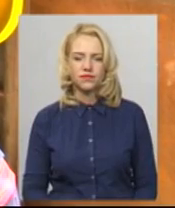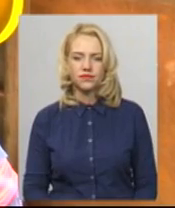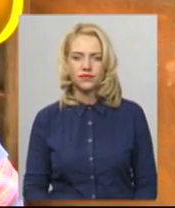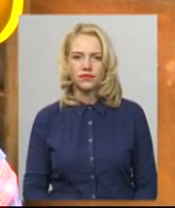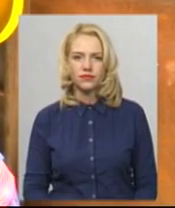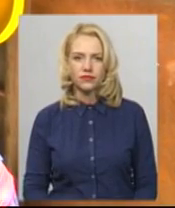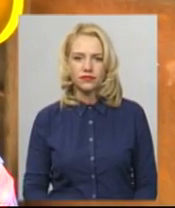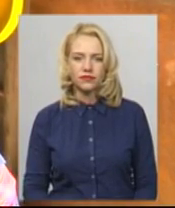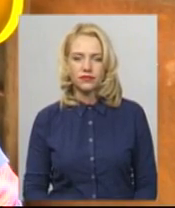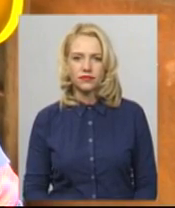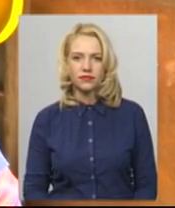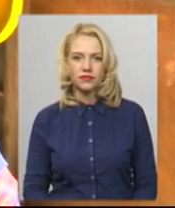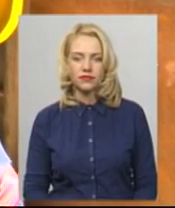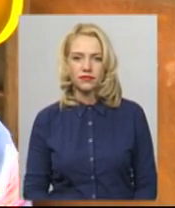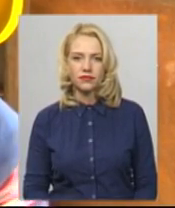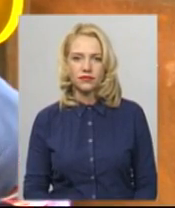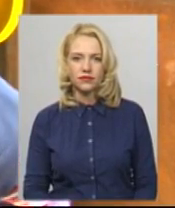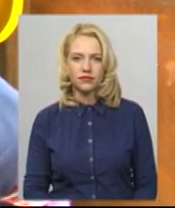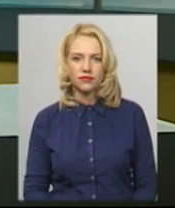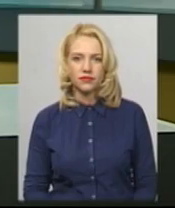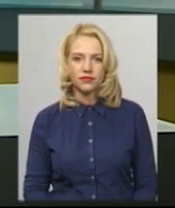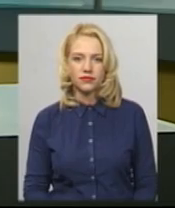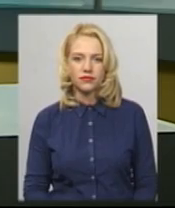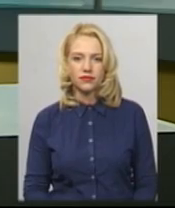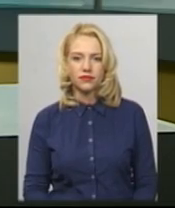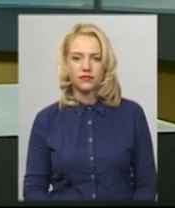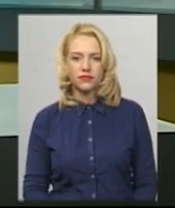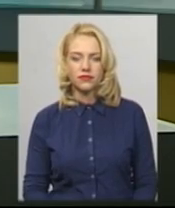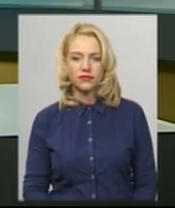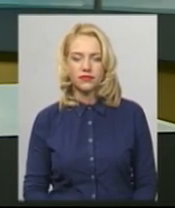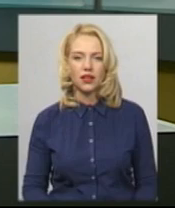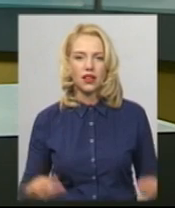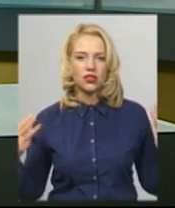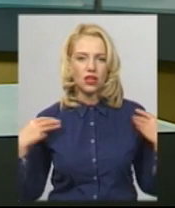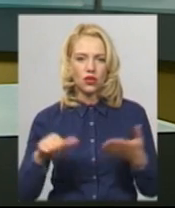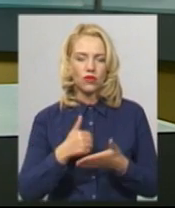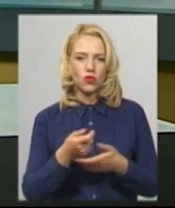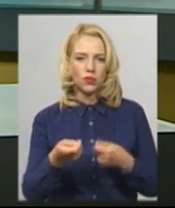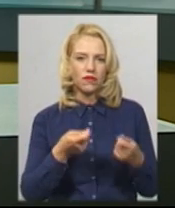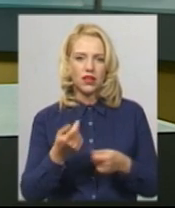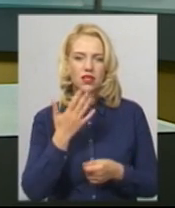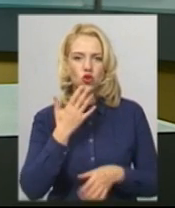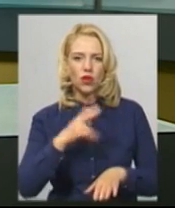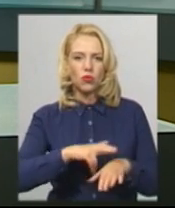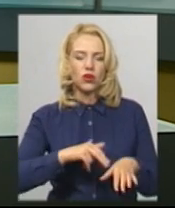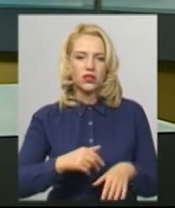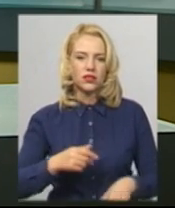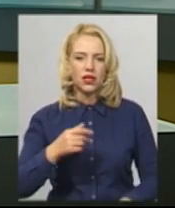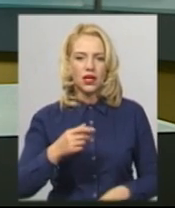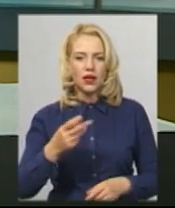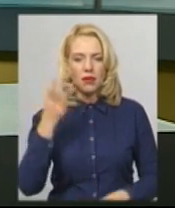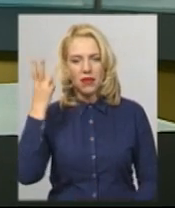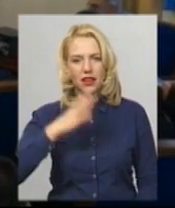Чорний. Новини на Суспільному. Хмельницький. Начальника головного управління Нацполіції Хмельниччини Василя